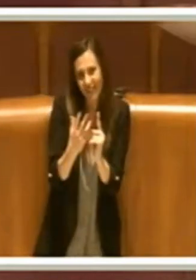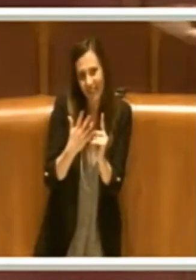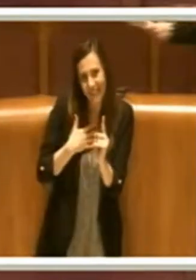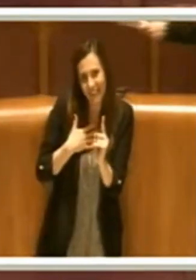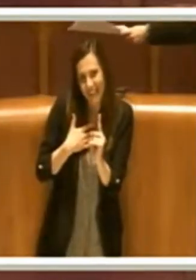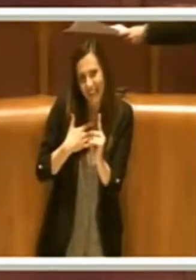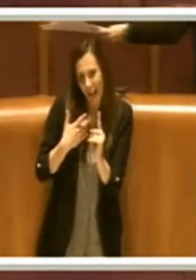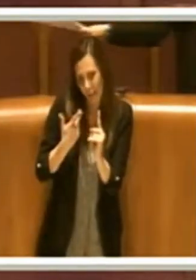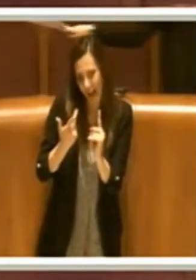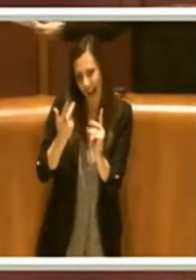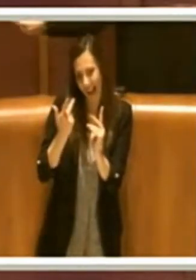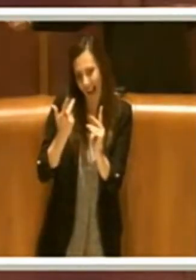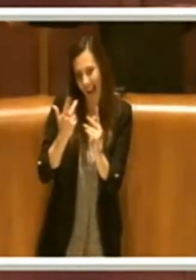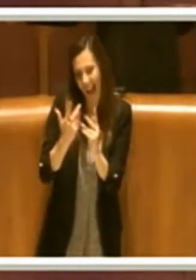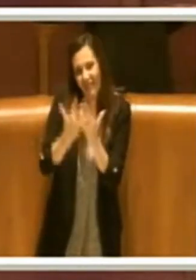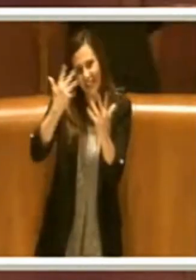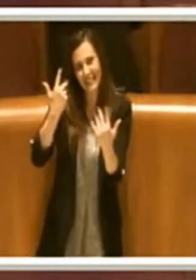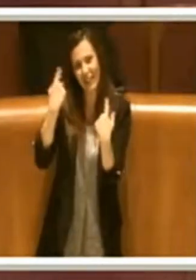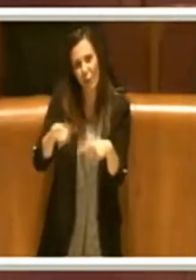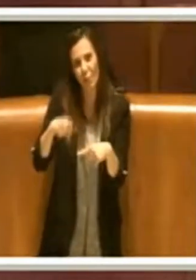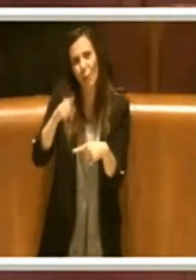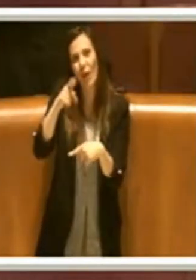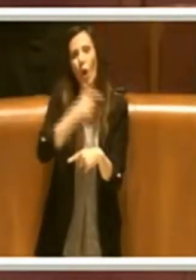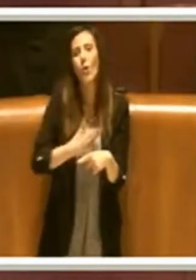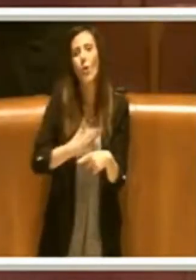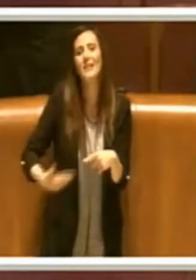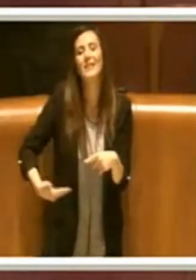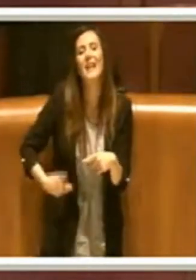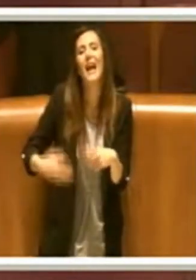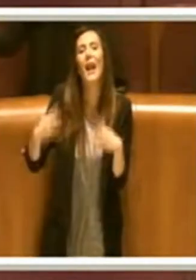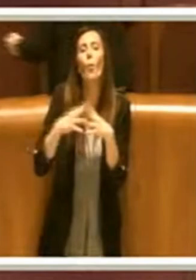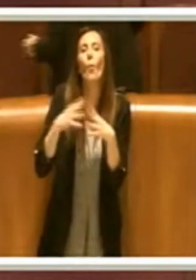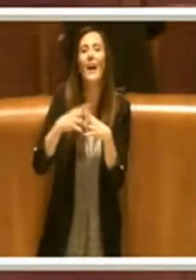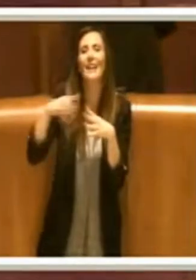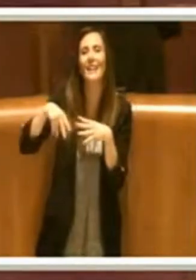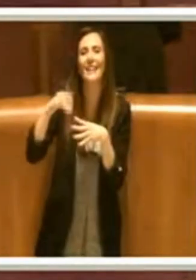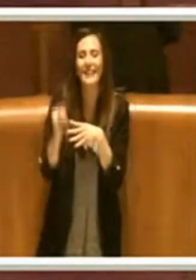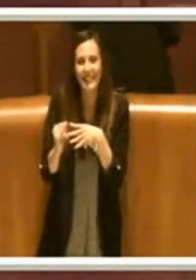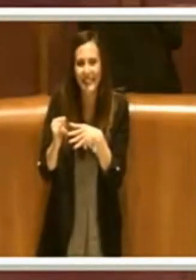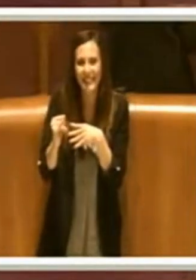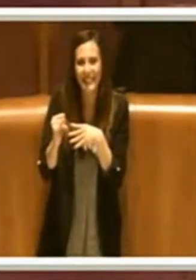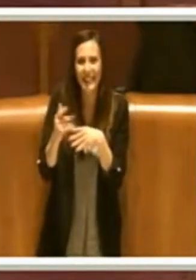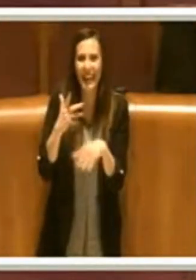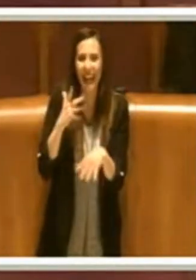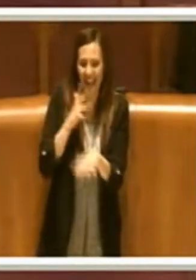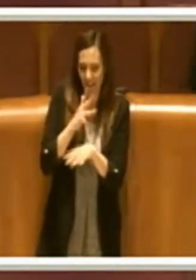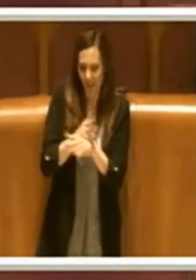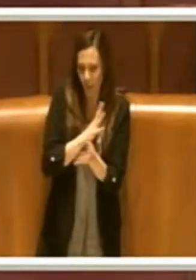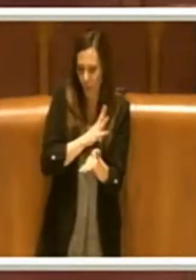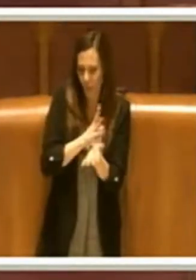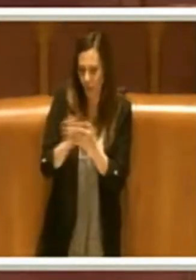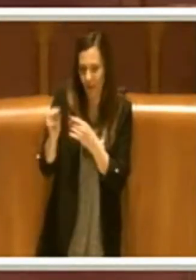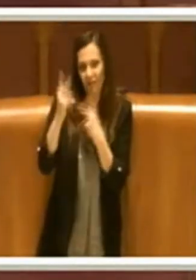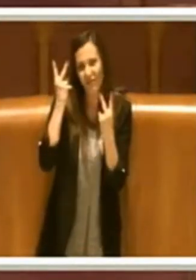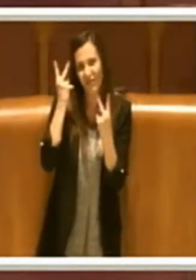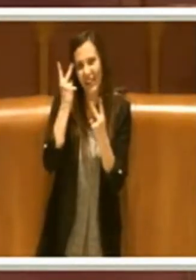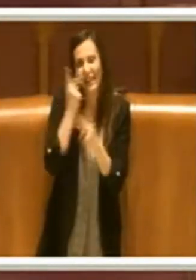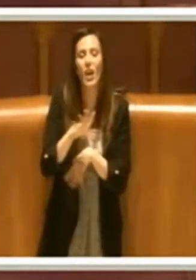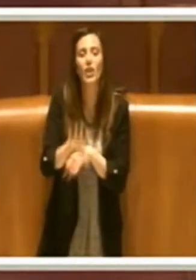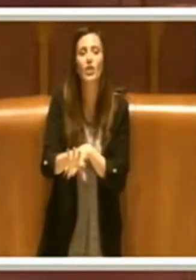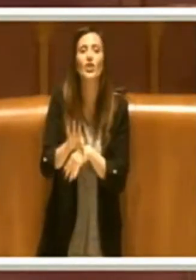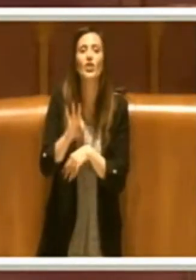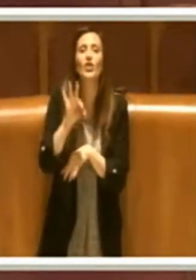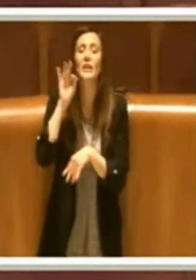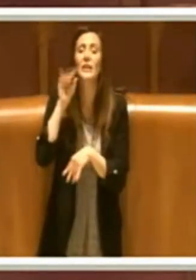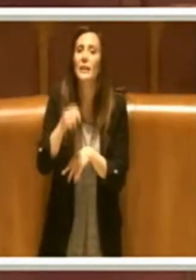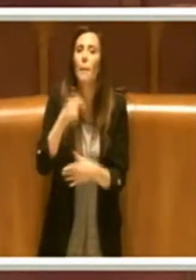anche la consigliera Guerrini e molti di noi, quasi tutti quelli che sono intervenuti, sono veramente le scelte